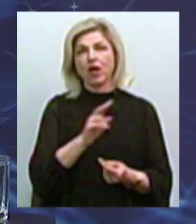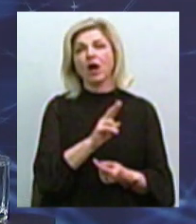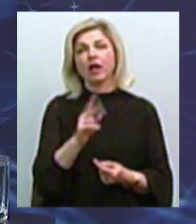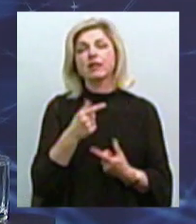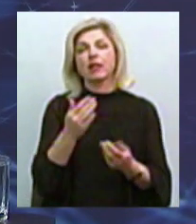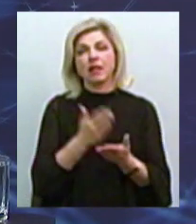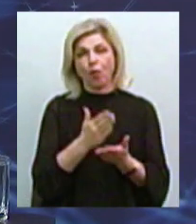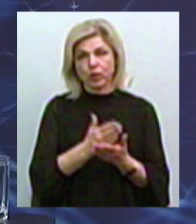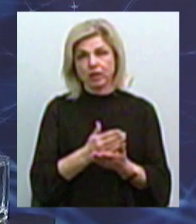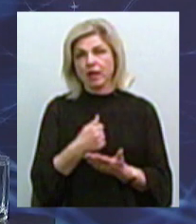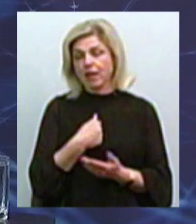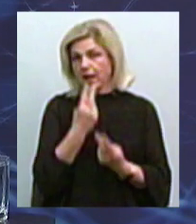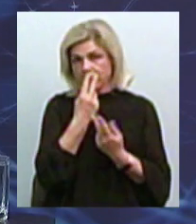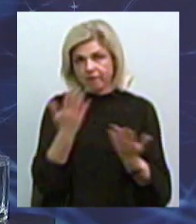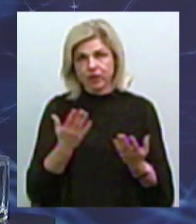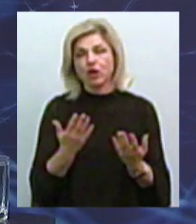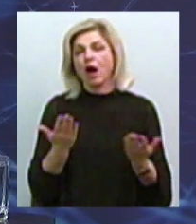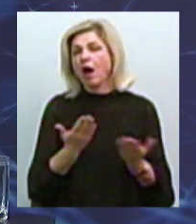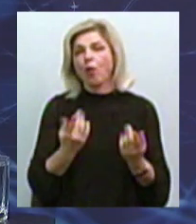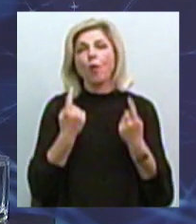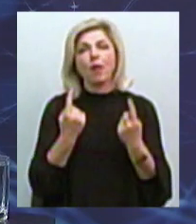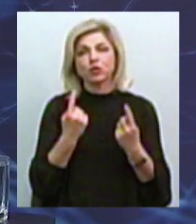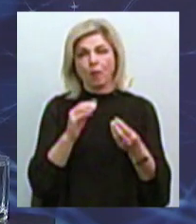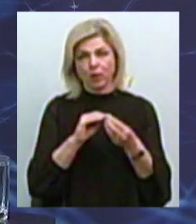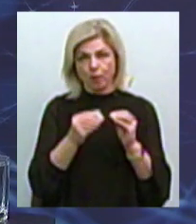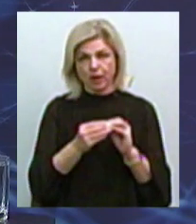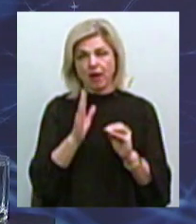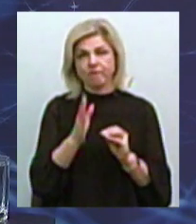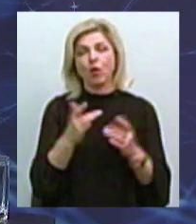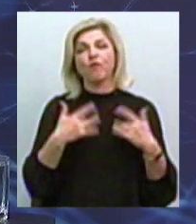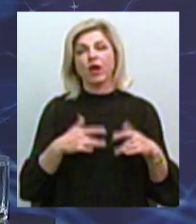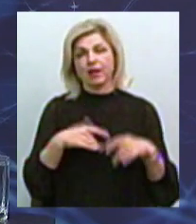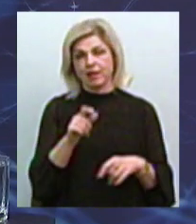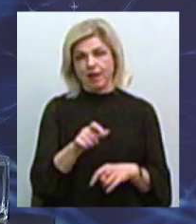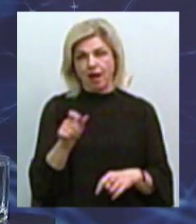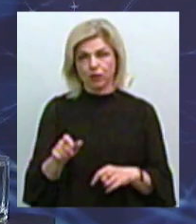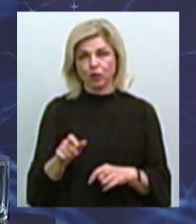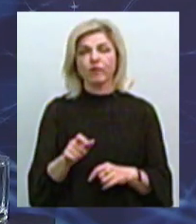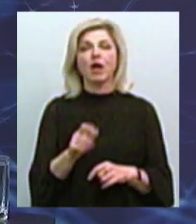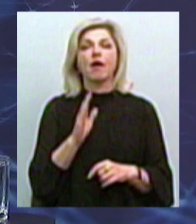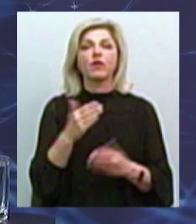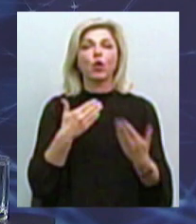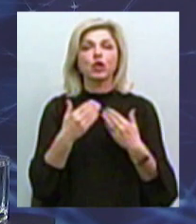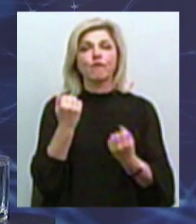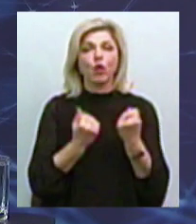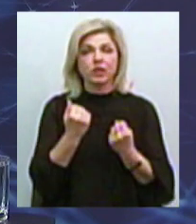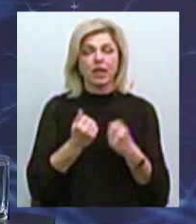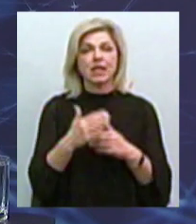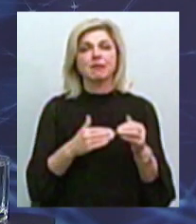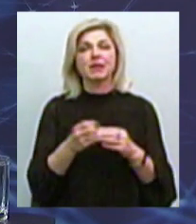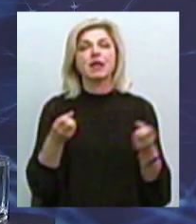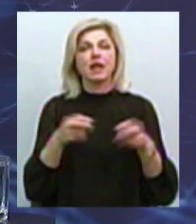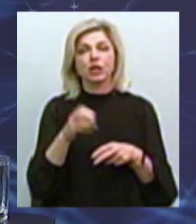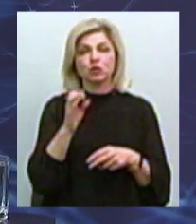Я не вижу какой-то большой такой проблемы в текущести кадров. В отношении водителей, в отношении специалистов, которые вы